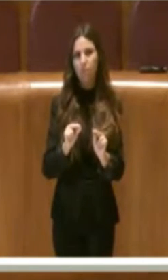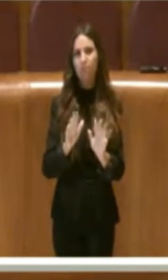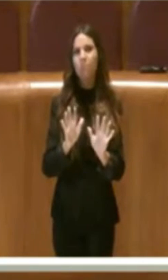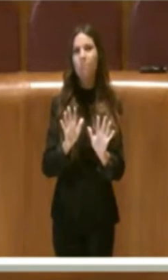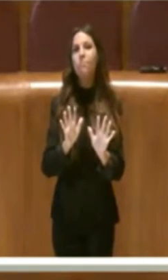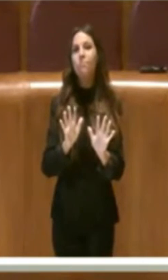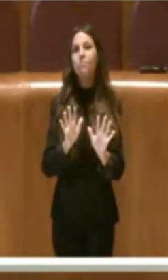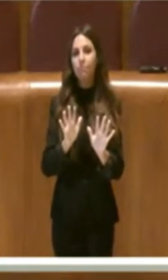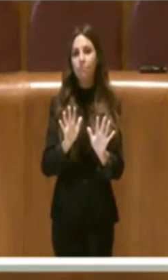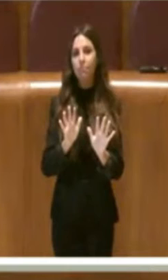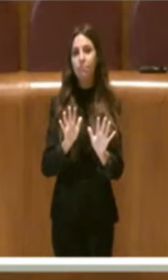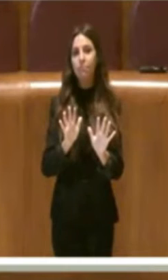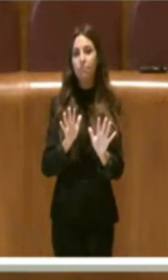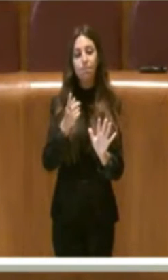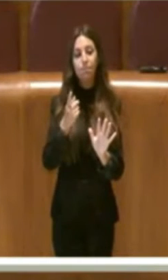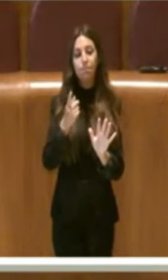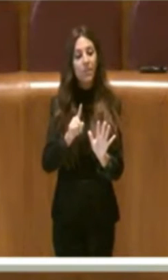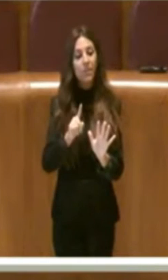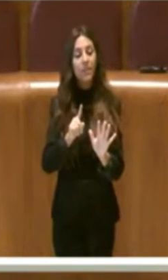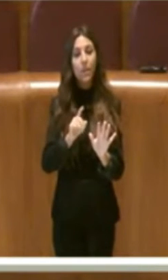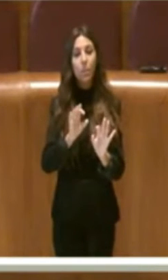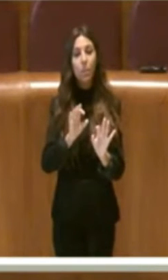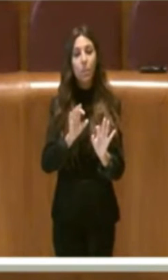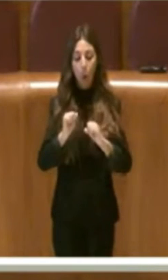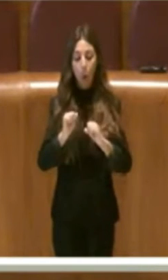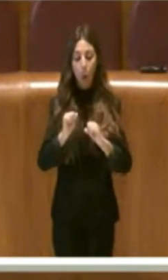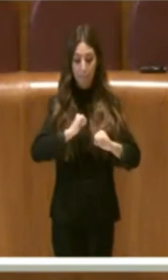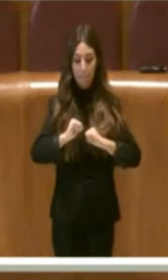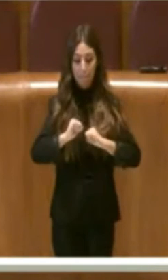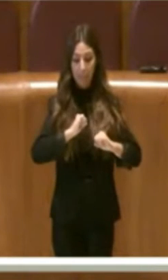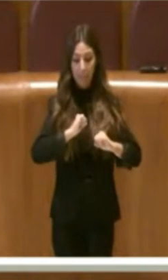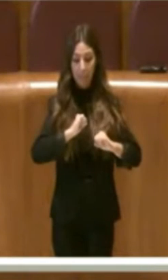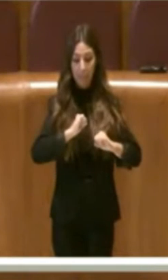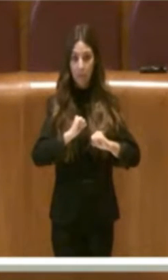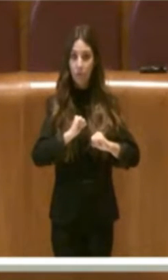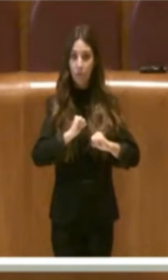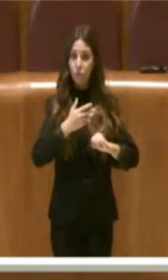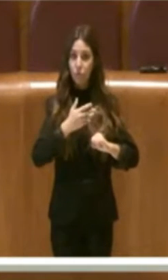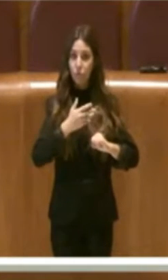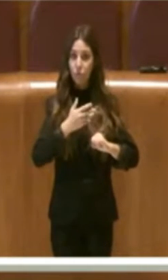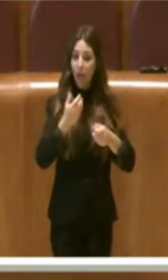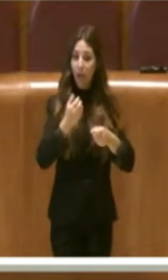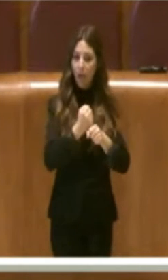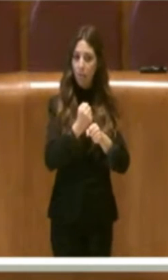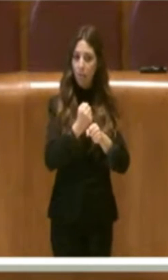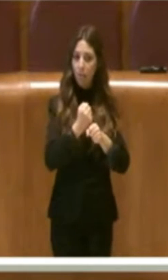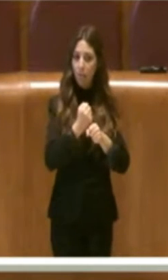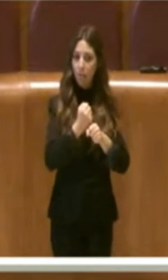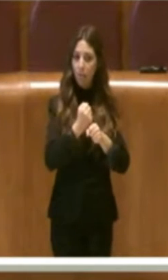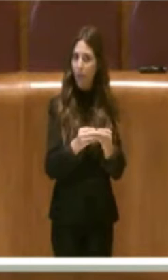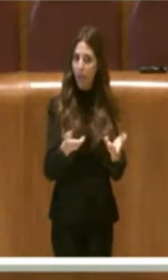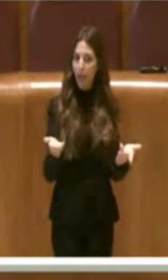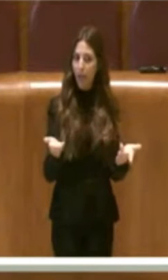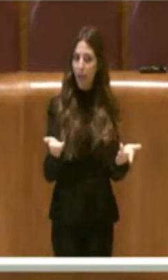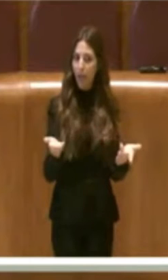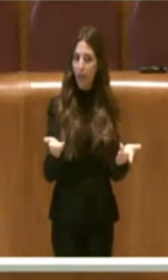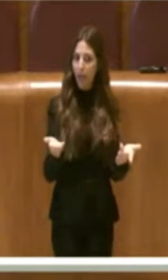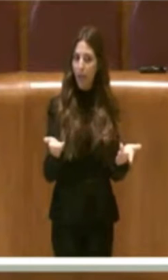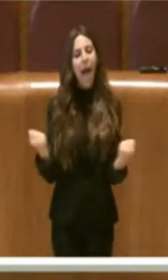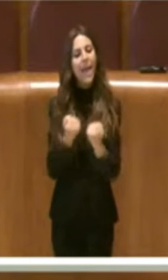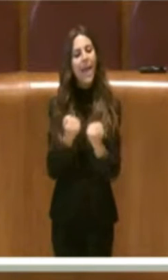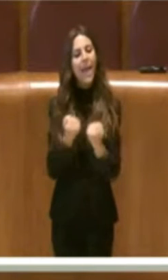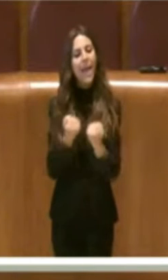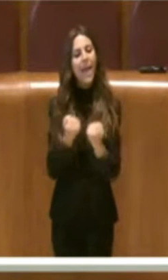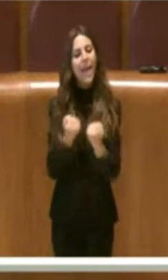proprio quello che questa amministrazione sta attuando. L'iniziativa Amami e